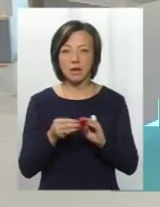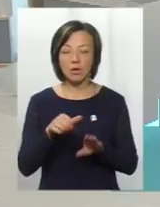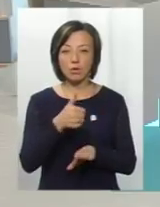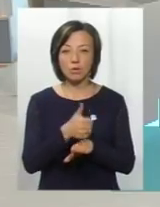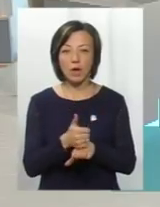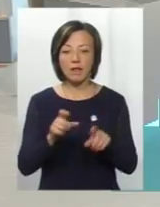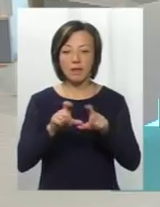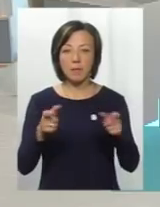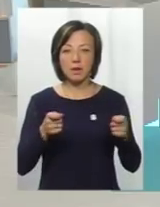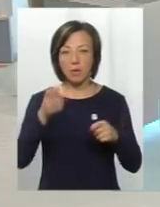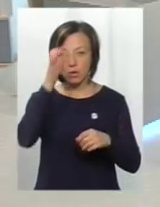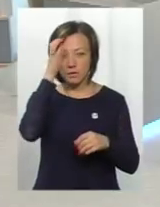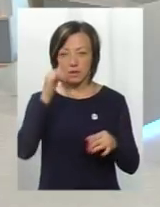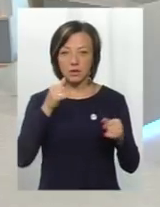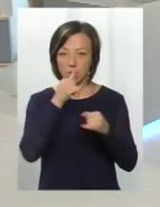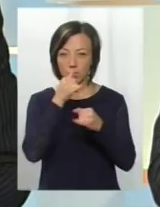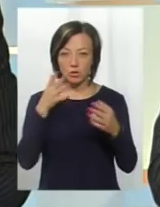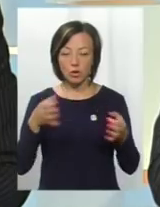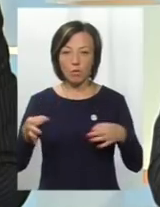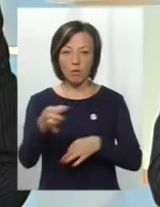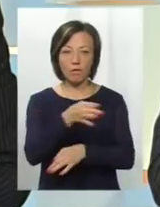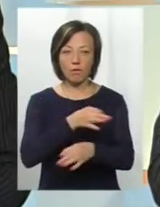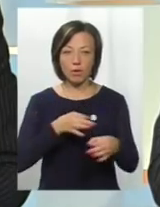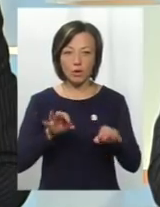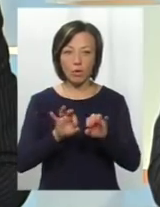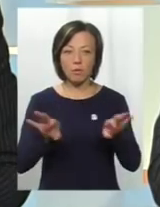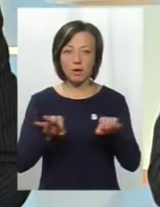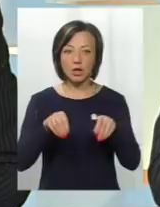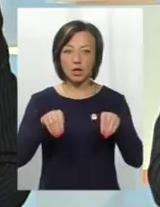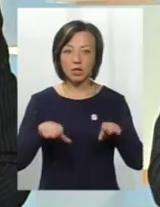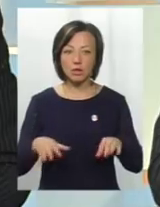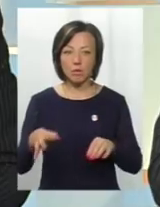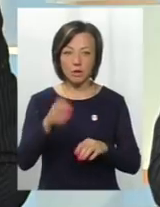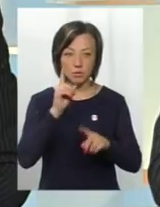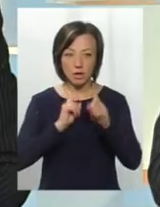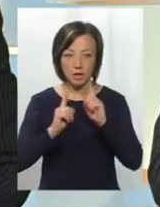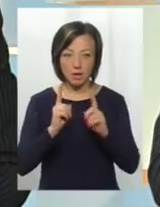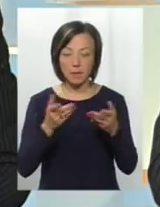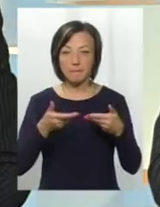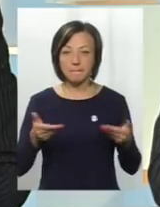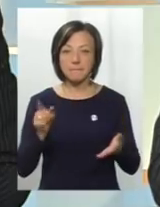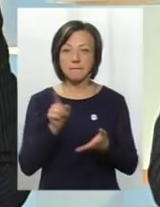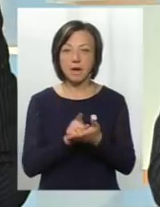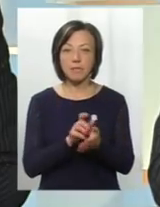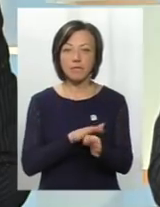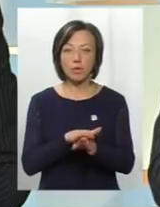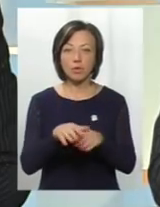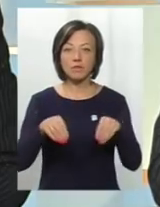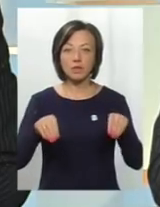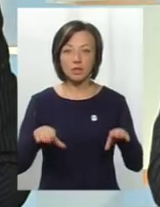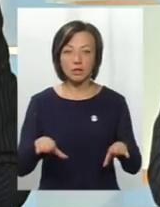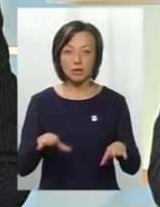Департамент освіти, який не вправі обговорювати і коментувати рішення обласної ради. Ми маємо виконувати рішення,